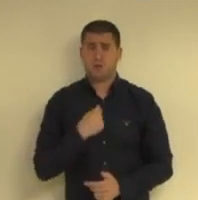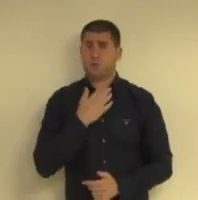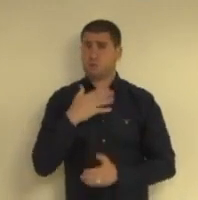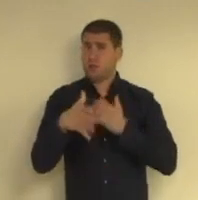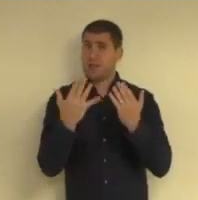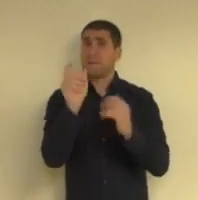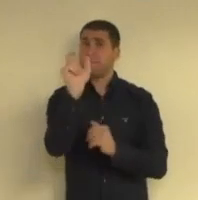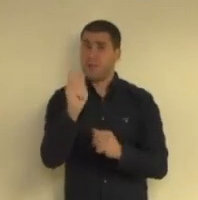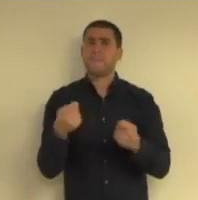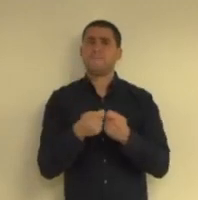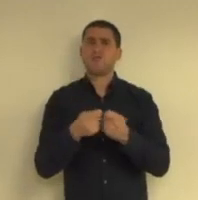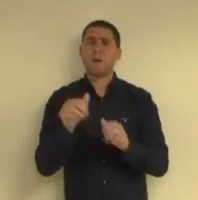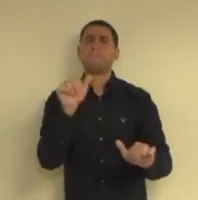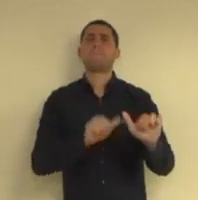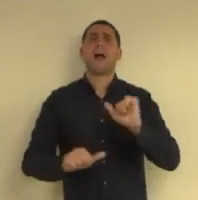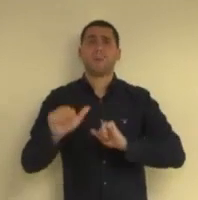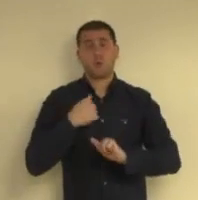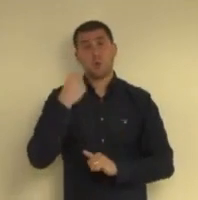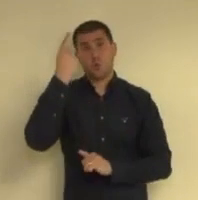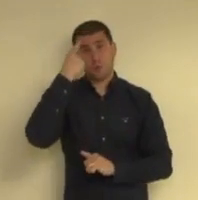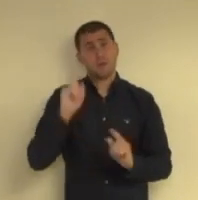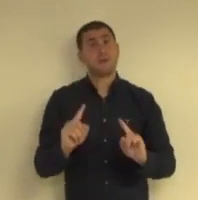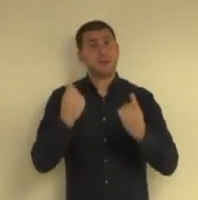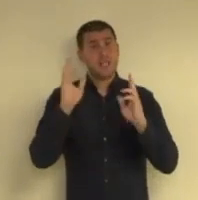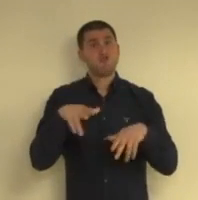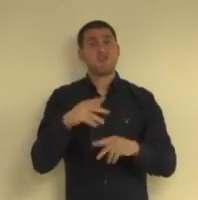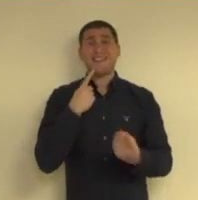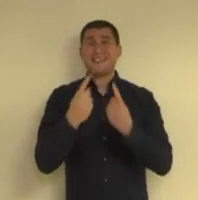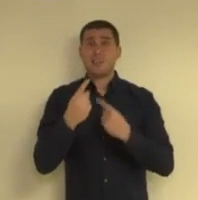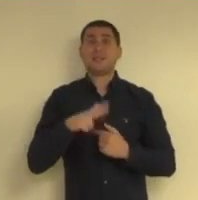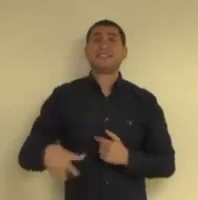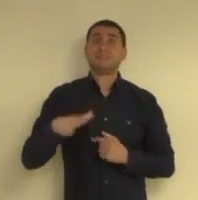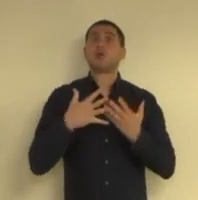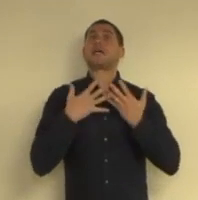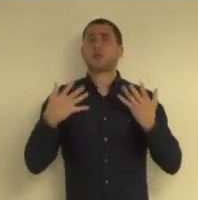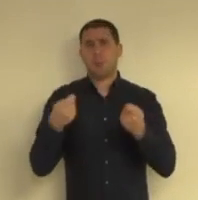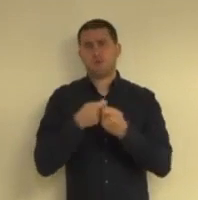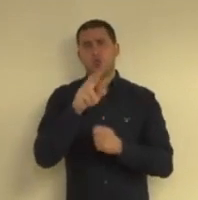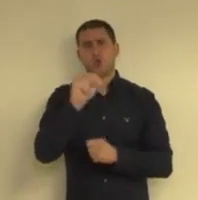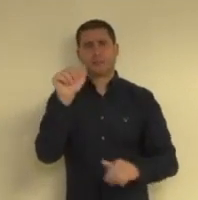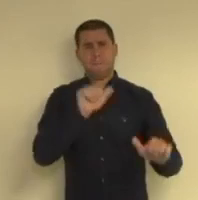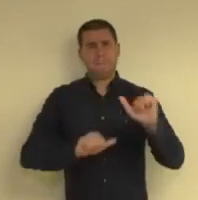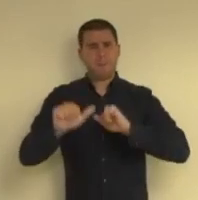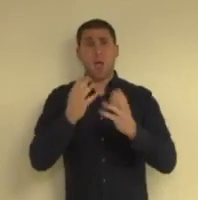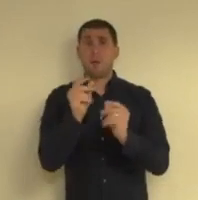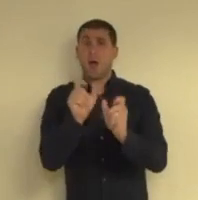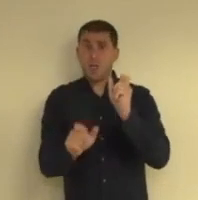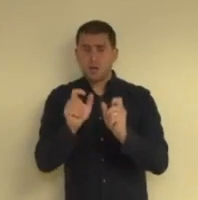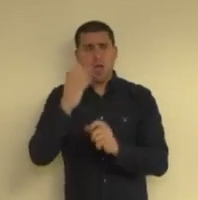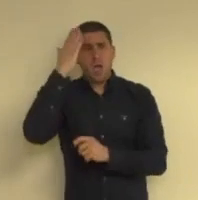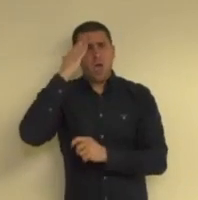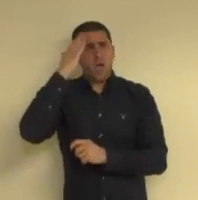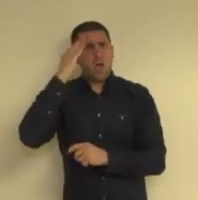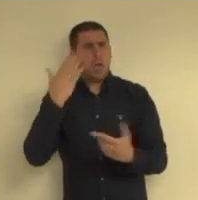רוצה לומר כמה מילים בנושא המעבדות אני יודעת שמתקיים דיון ציבורי ער מאוד בנושא המעבדות והרבה אנשים